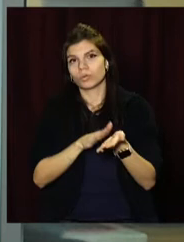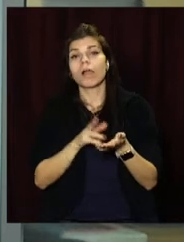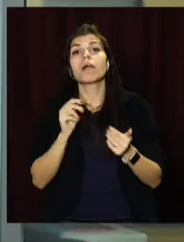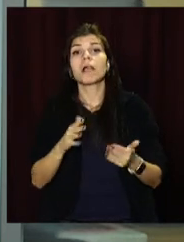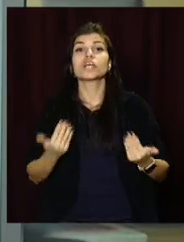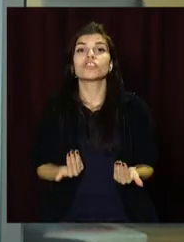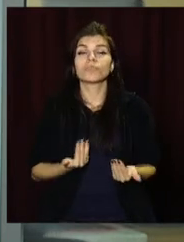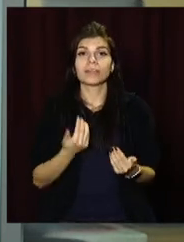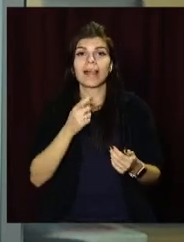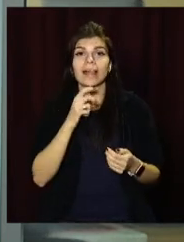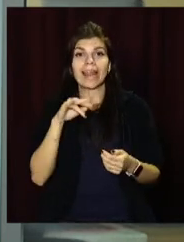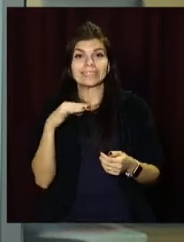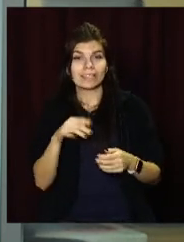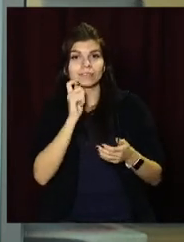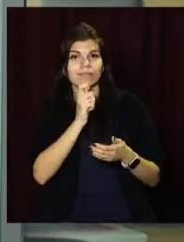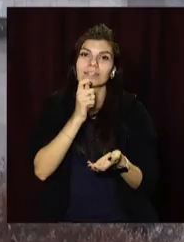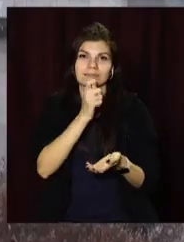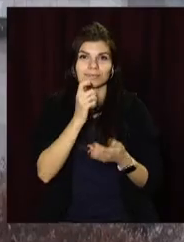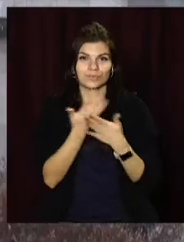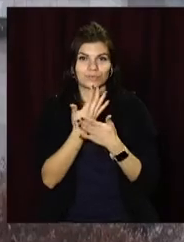живе ліцей, бачила наша знімальна група.